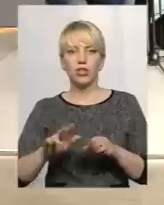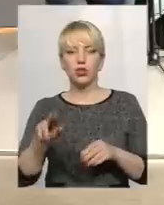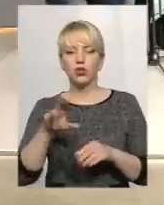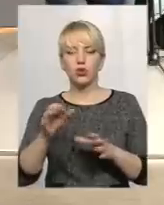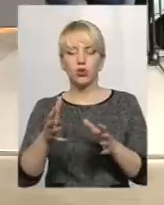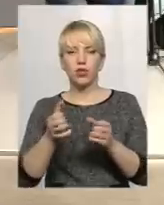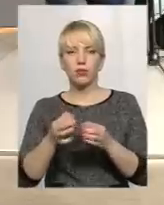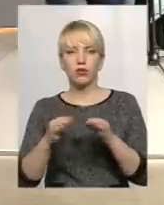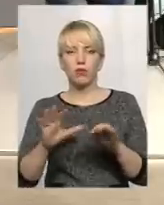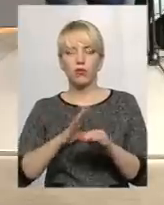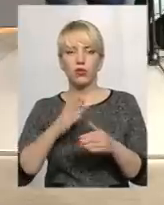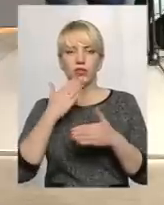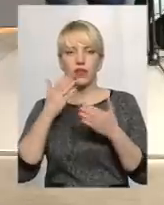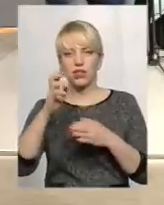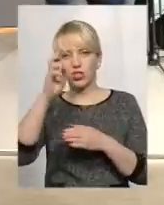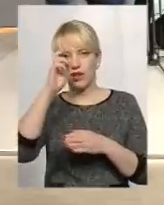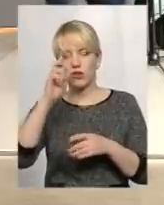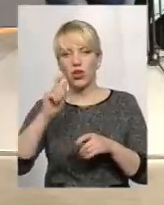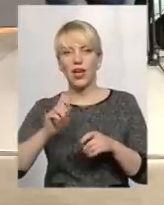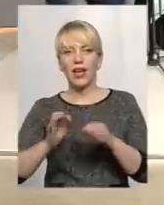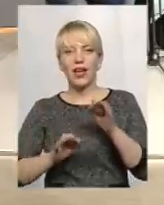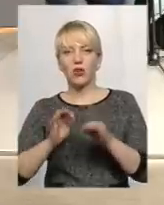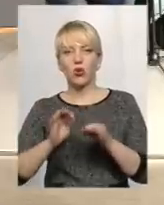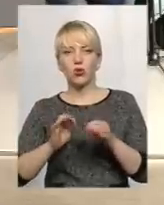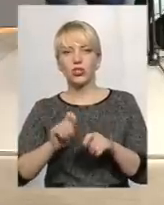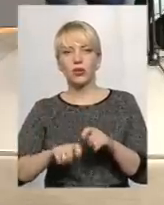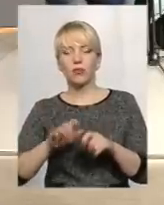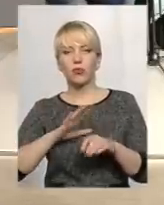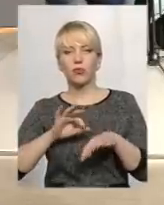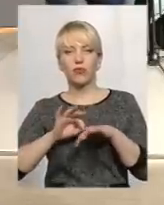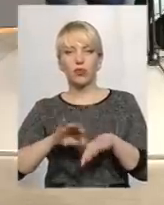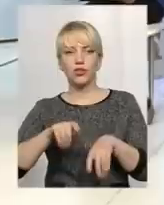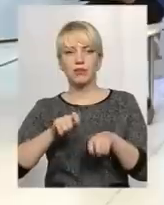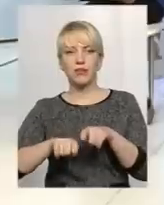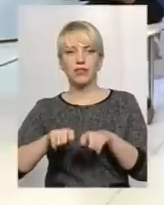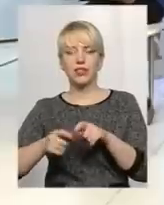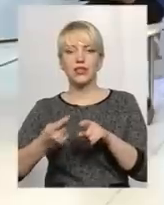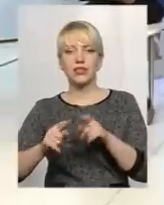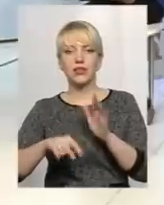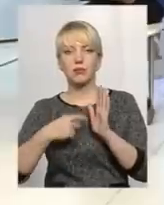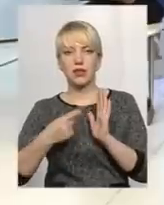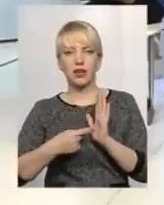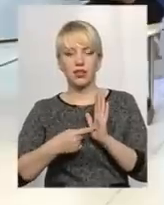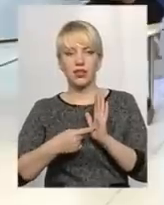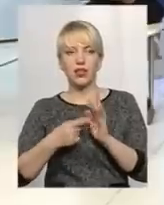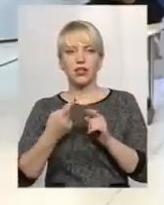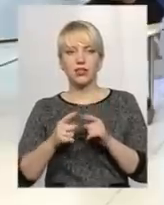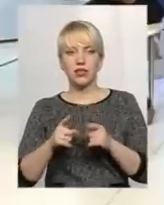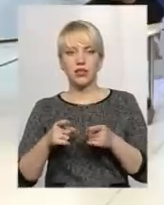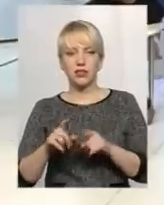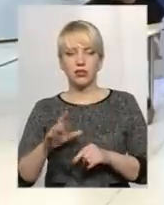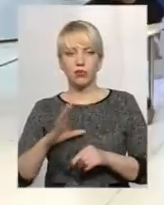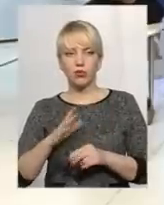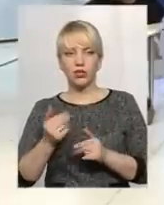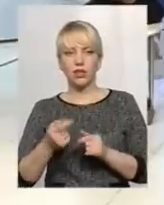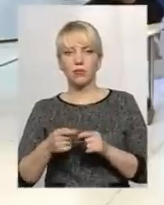звернення до Державної екологічної інспекції і, відповідно, проводилися перевірки з цих питань. Це дійсно так було. При